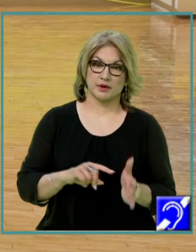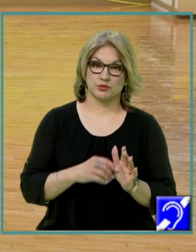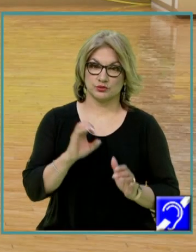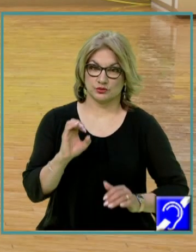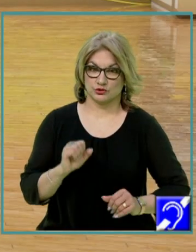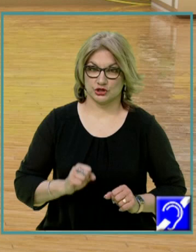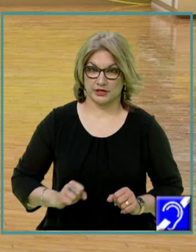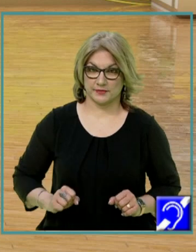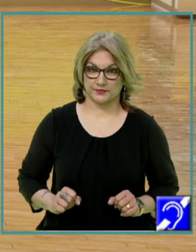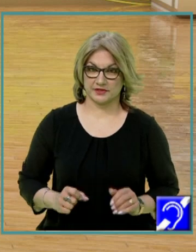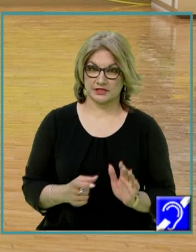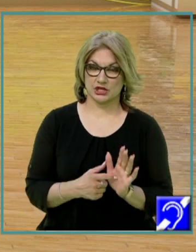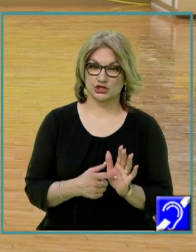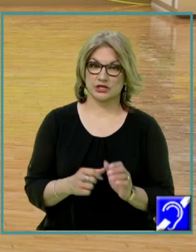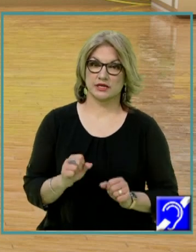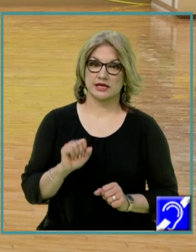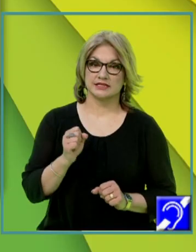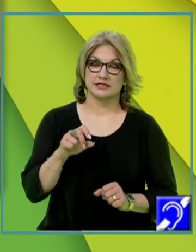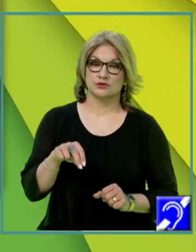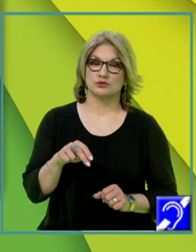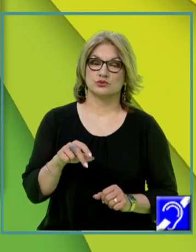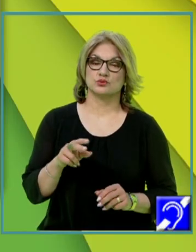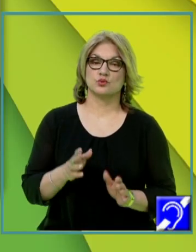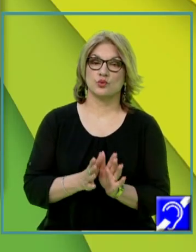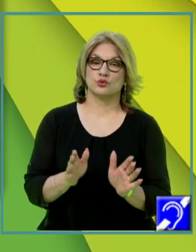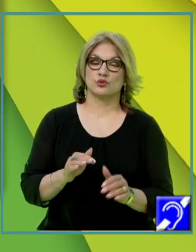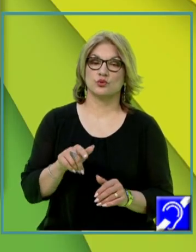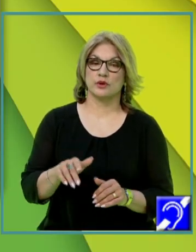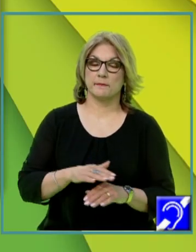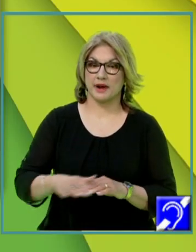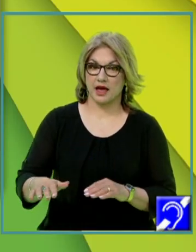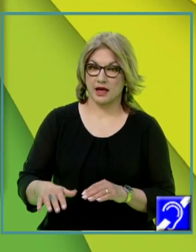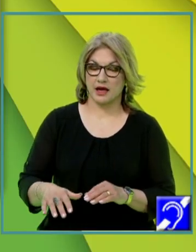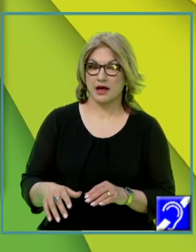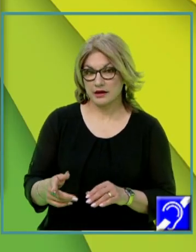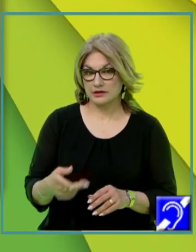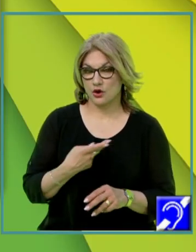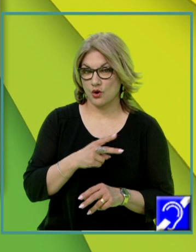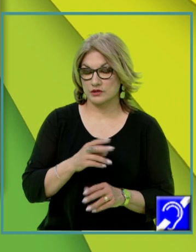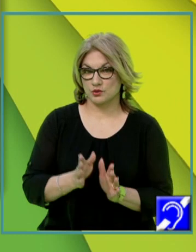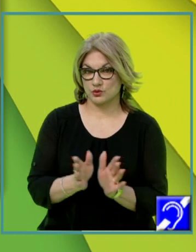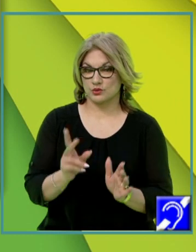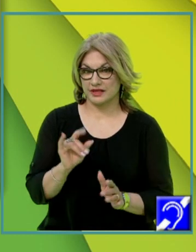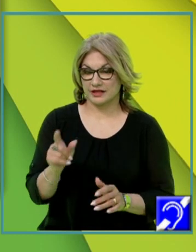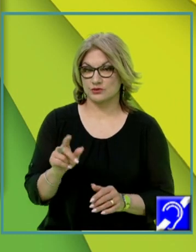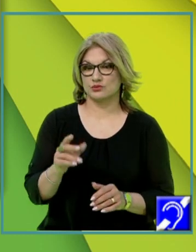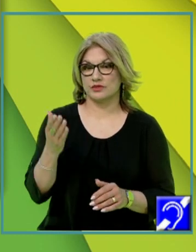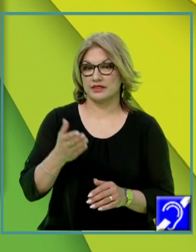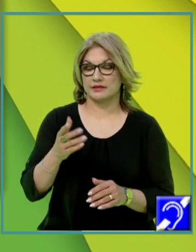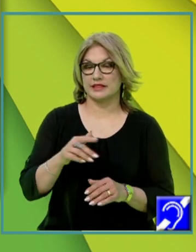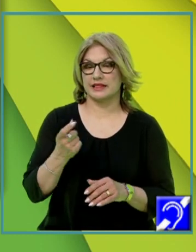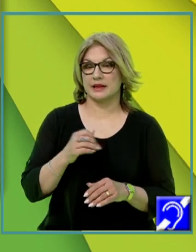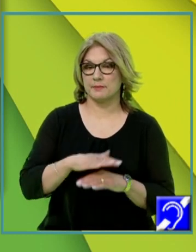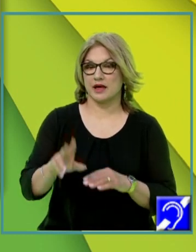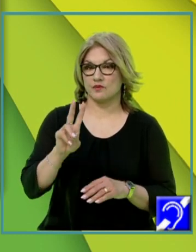întoarcem un pic ni se cerea sinusul unghiului plan corespunzător unghiului diedu format de către planele VAB adică din nou planul